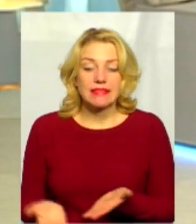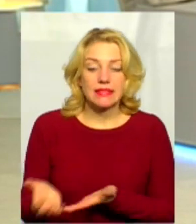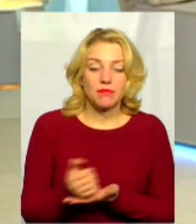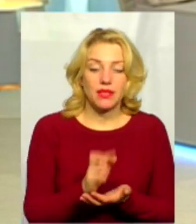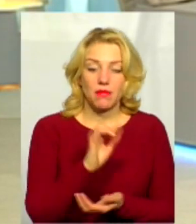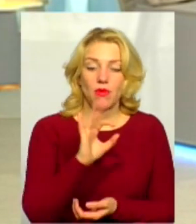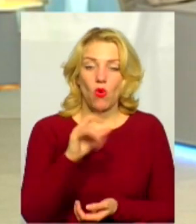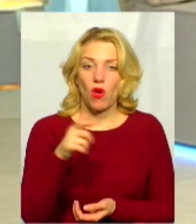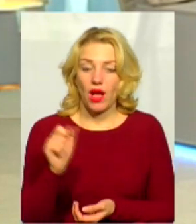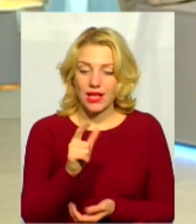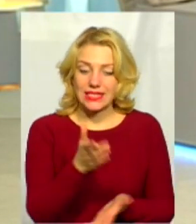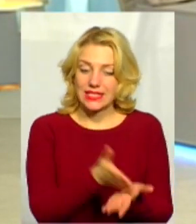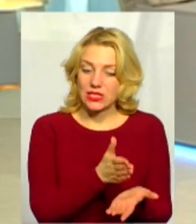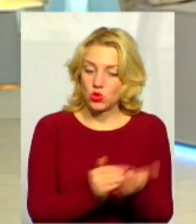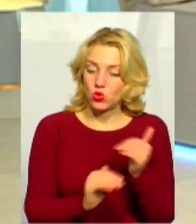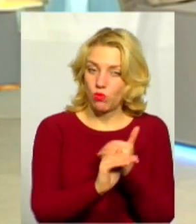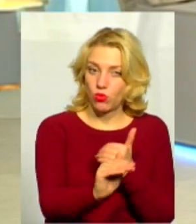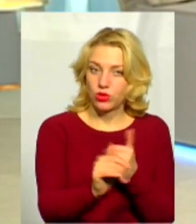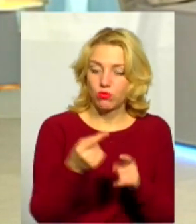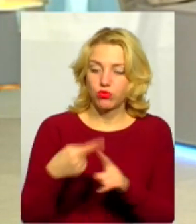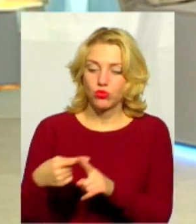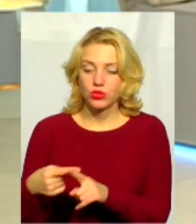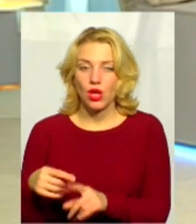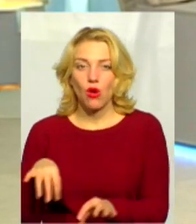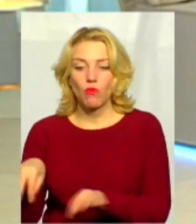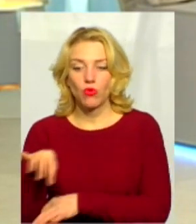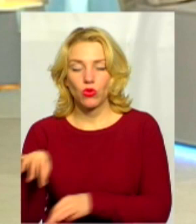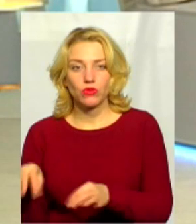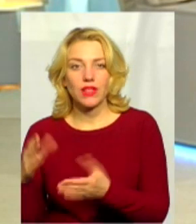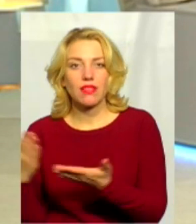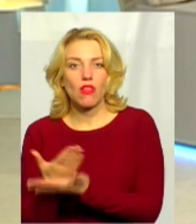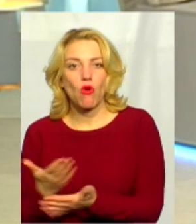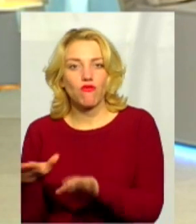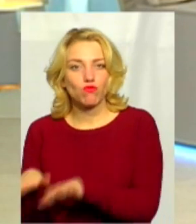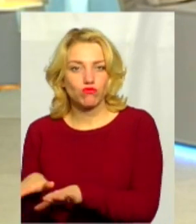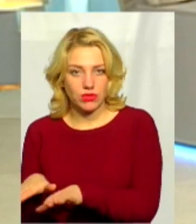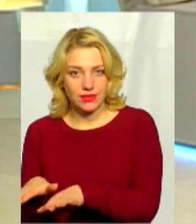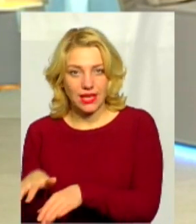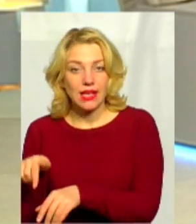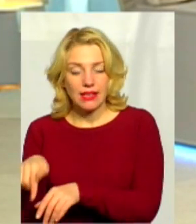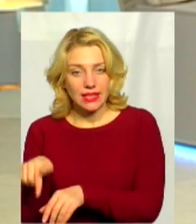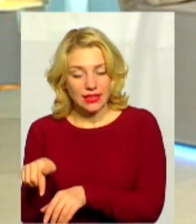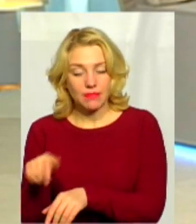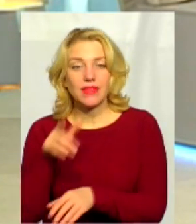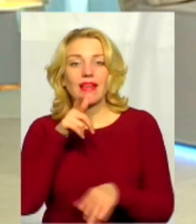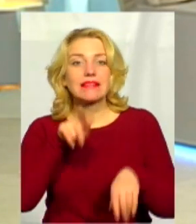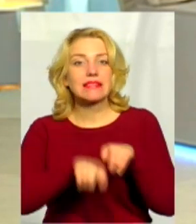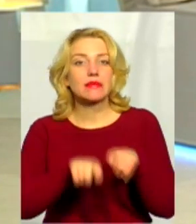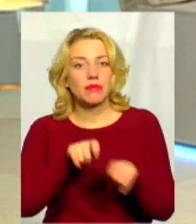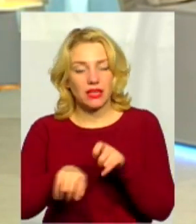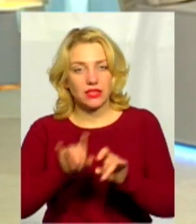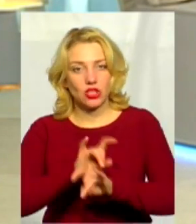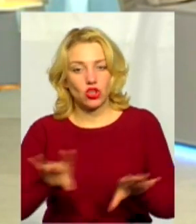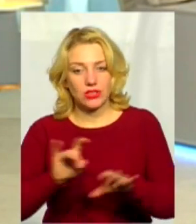існуючого полігону, плюс проєктування і встановлення такої системи на нових картах. Відповідно, експерти говорять про те, що діючі